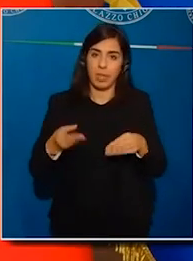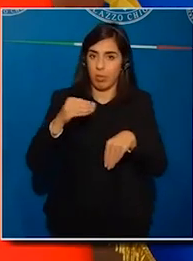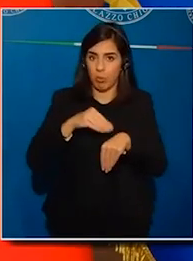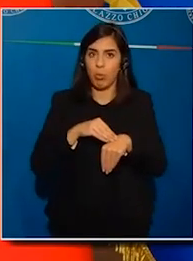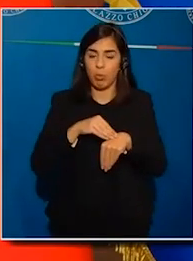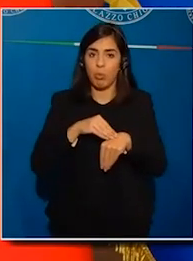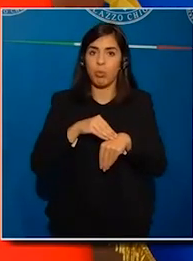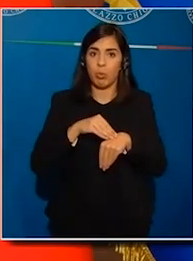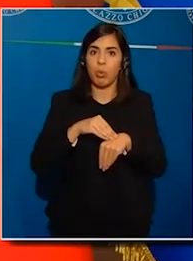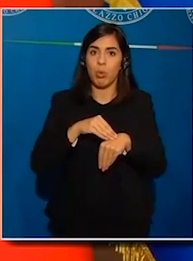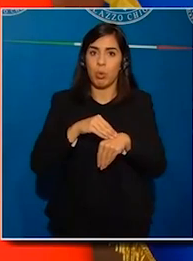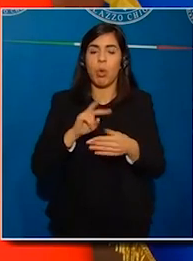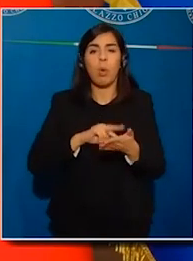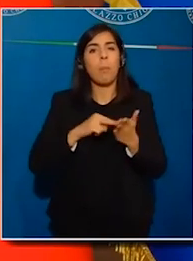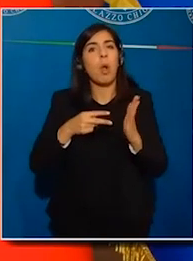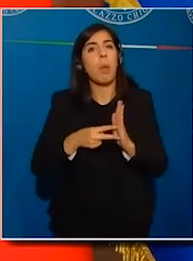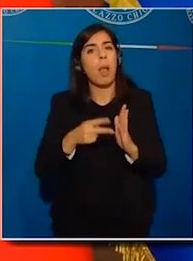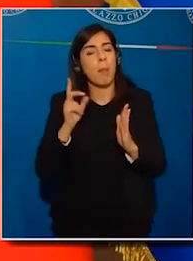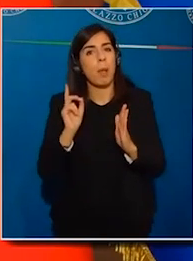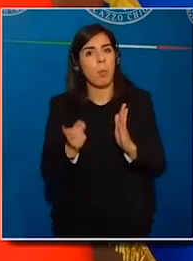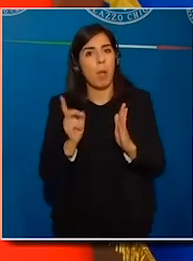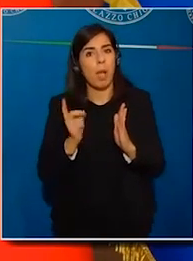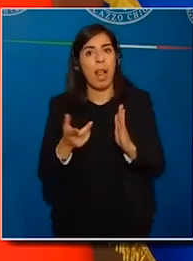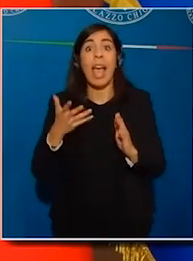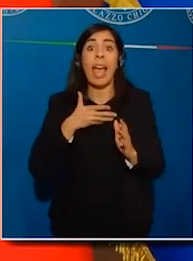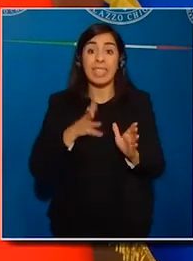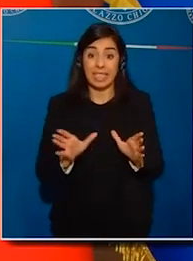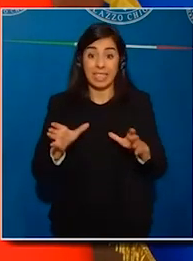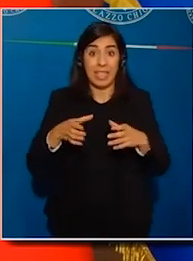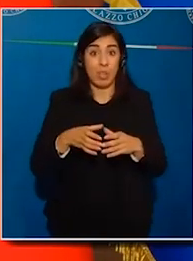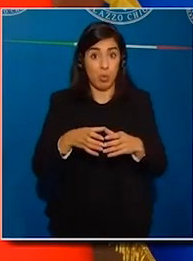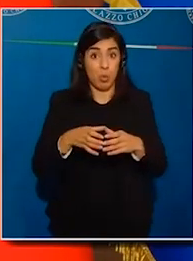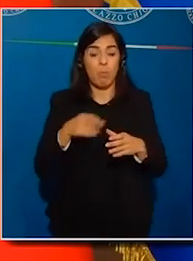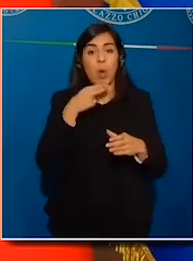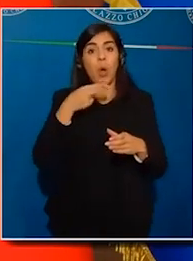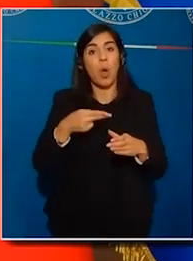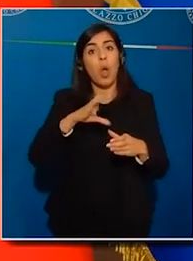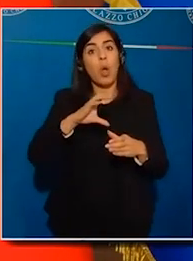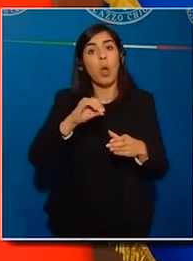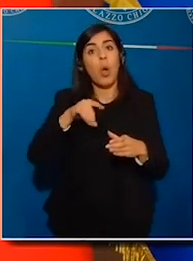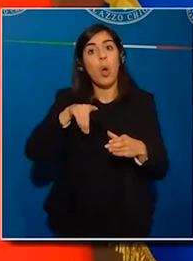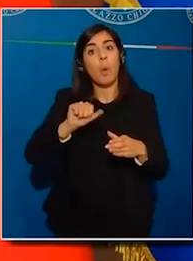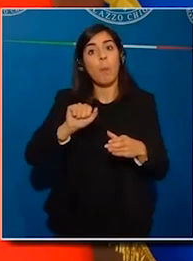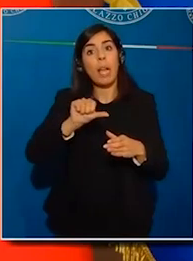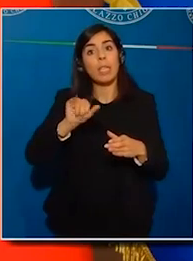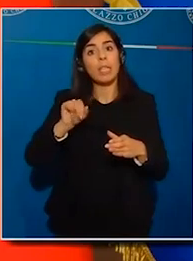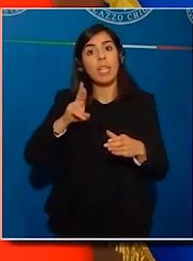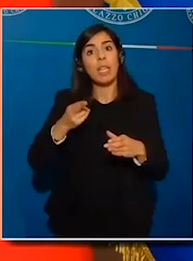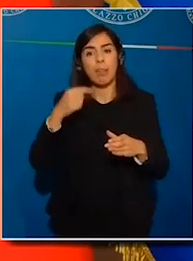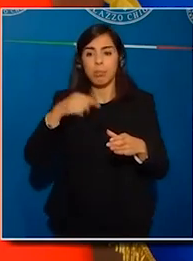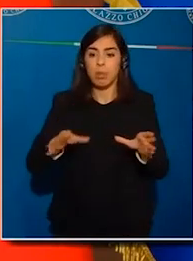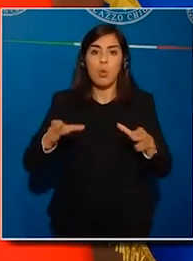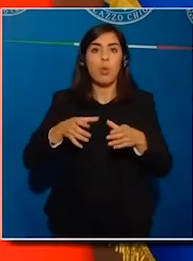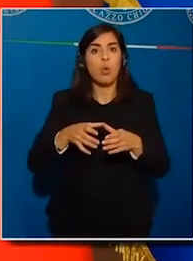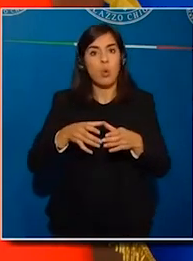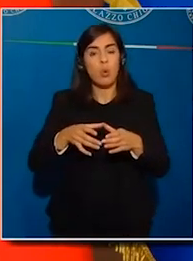'altro, che abbiamo un organismo che si chiama Copasir, un organismo parlamentare,